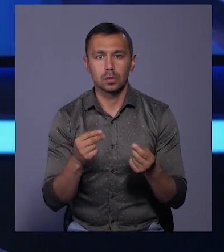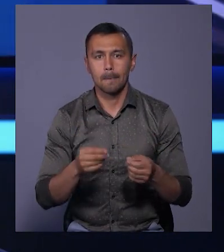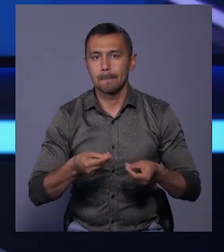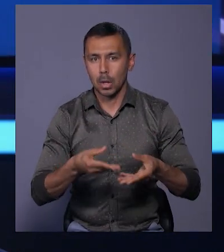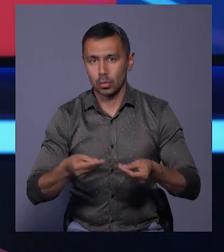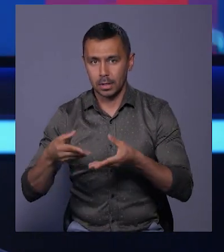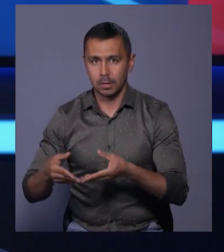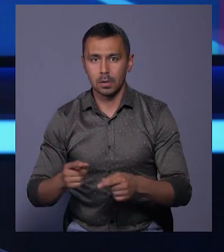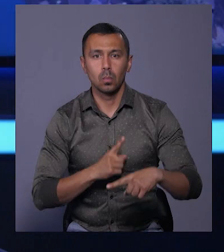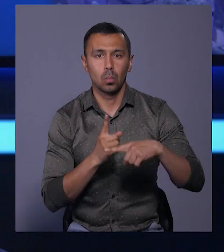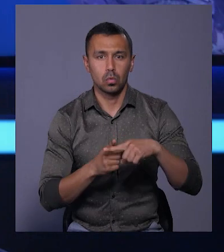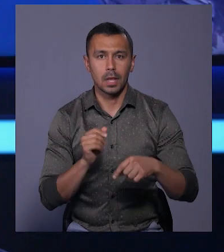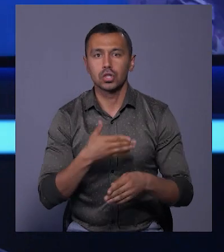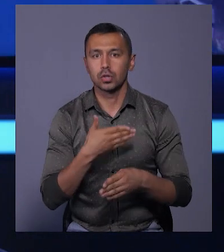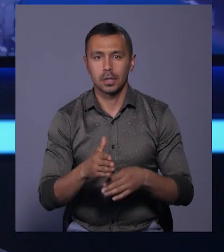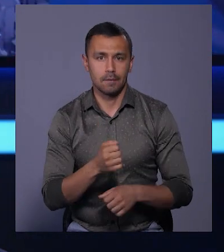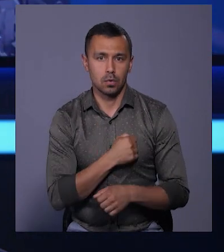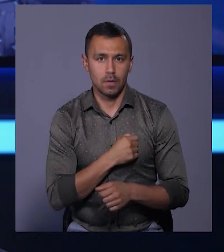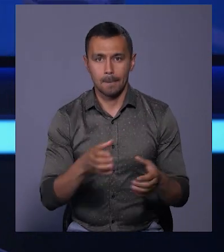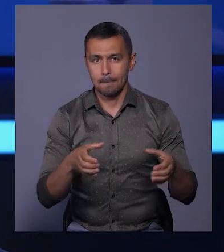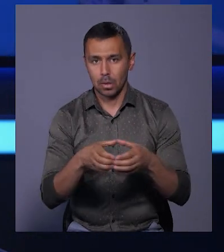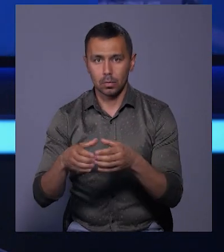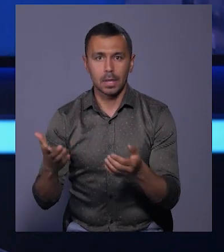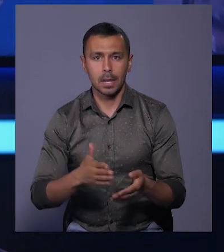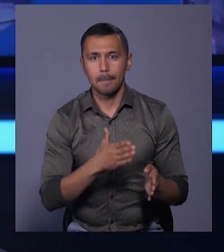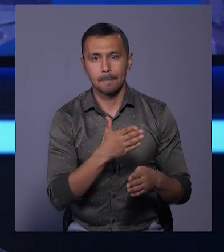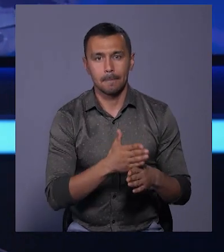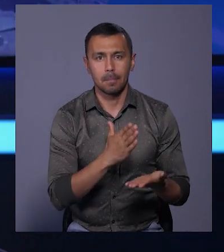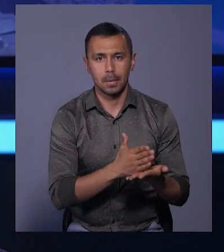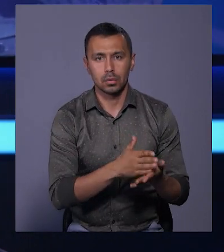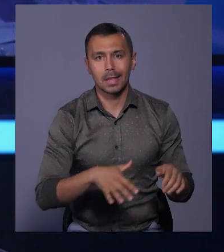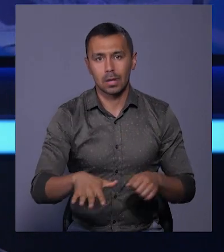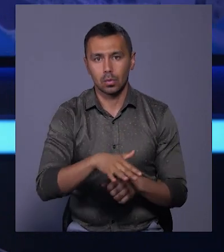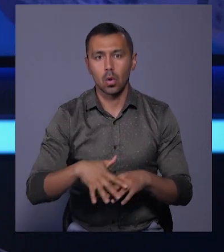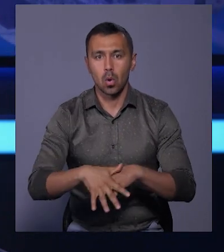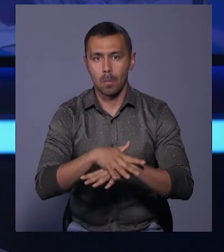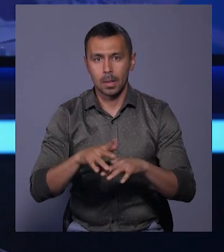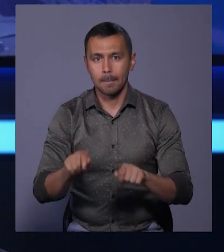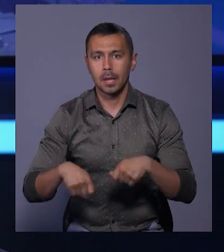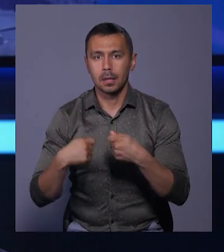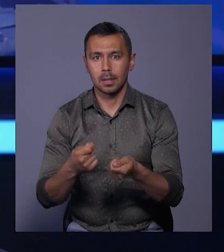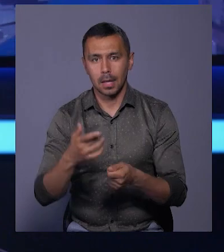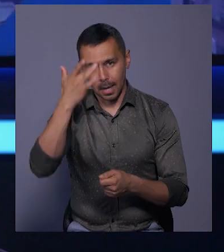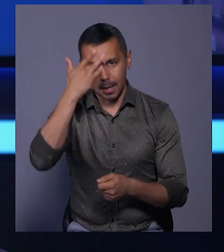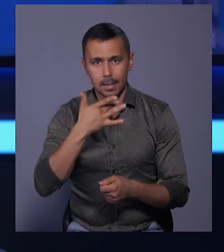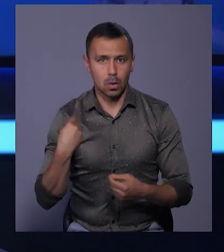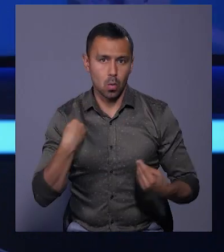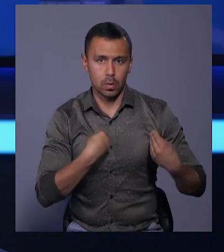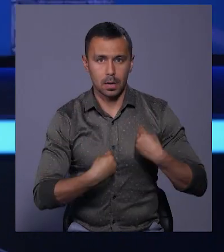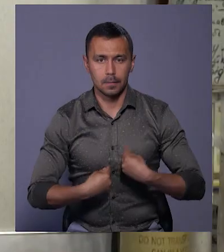благодійників. Крім того, для частин військових підрозділів, які базуються на території громади, передали літній одяг.